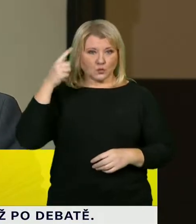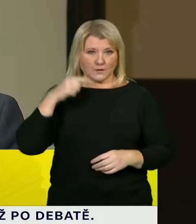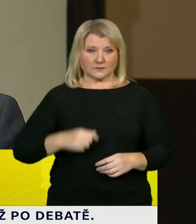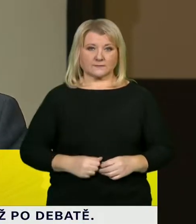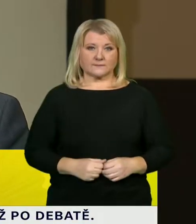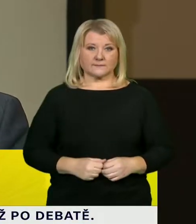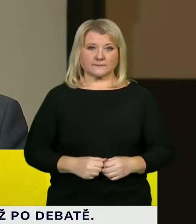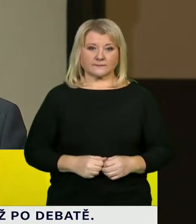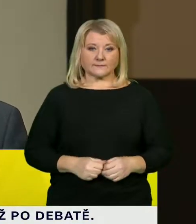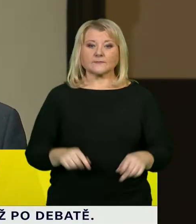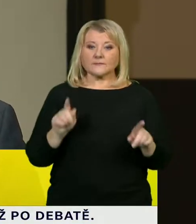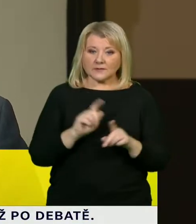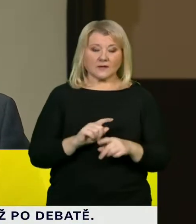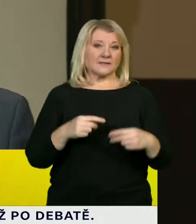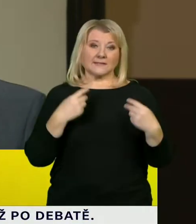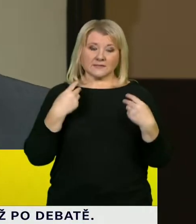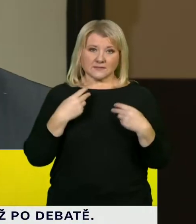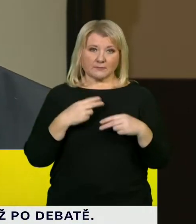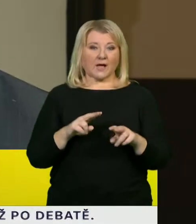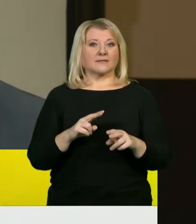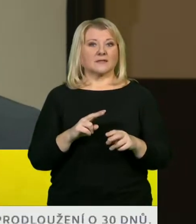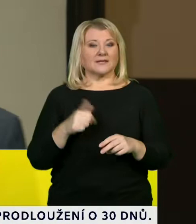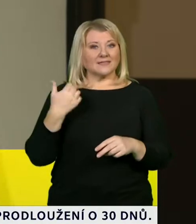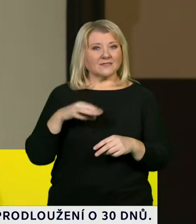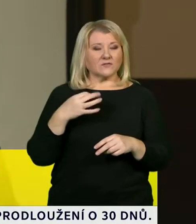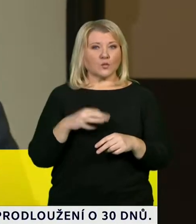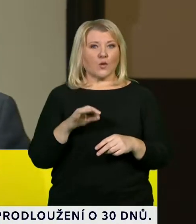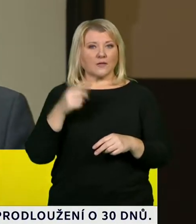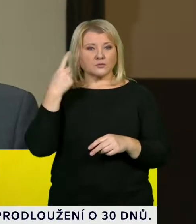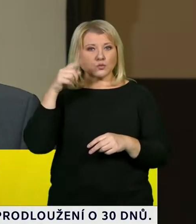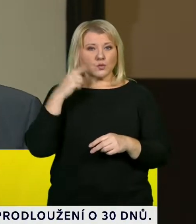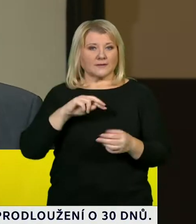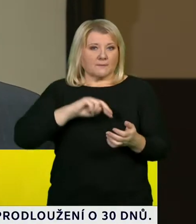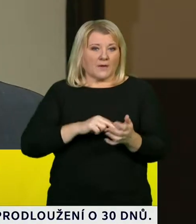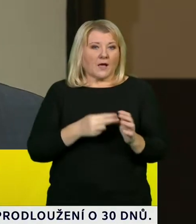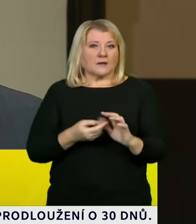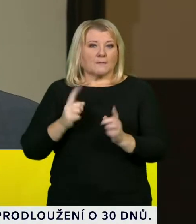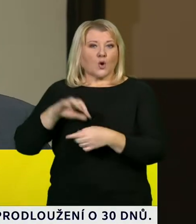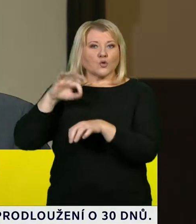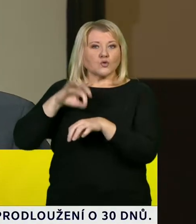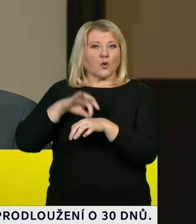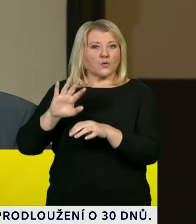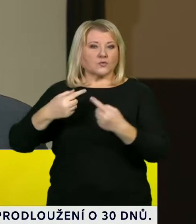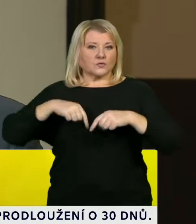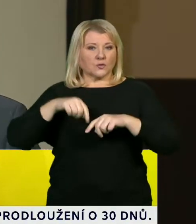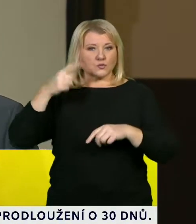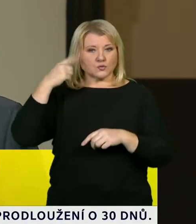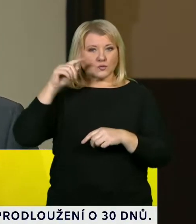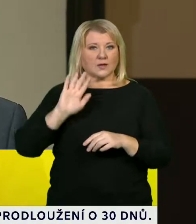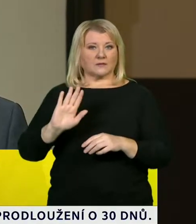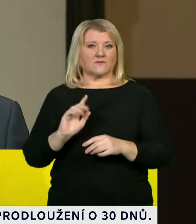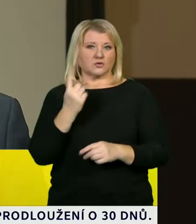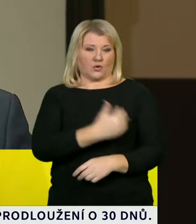Rovněž se vrací v život realizace individuálních studijních plánů studentů doktorského studia na vysokých školách.